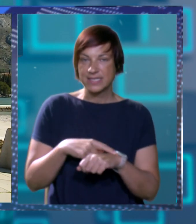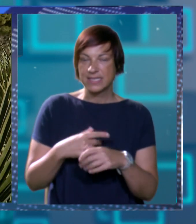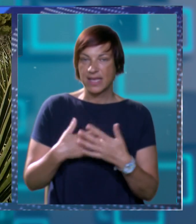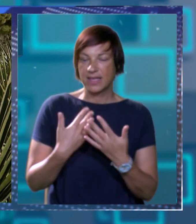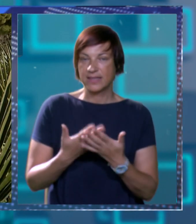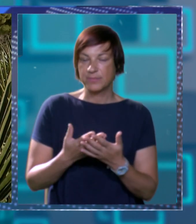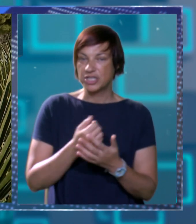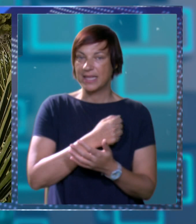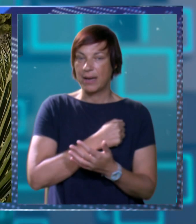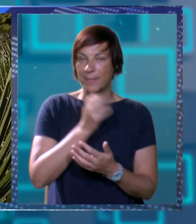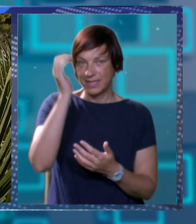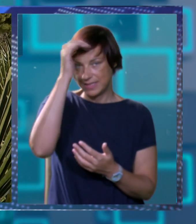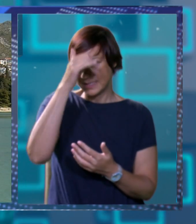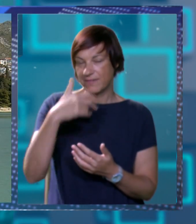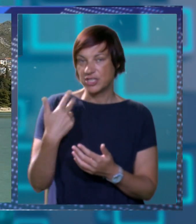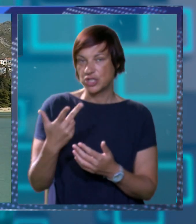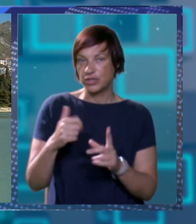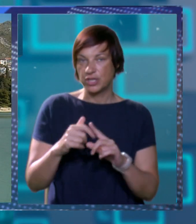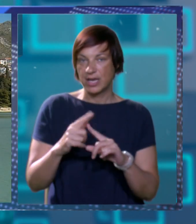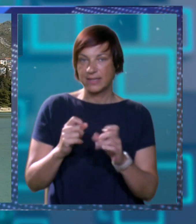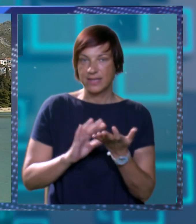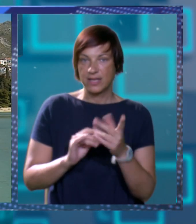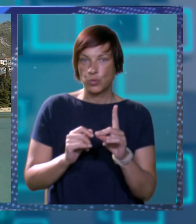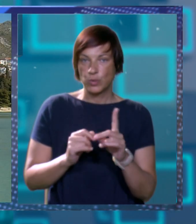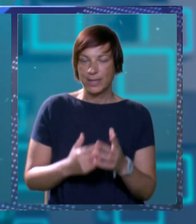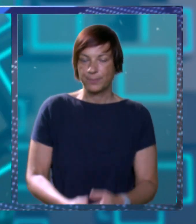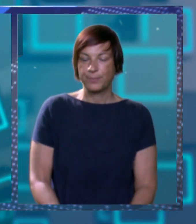održat će se Dalmatinska večer u Strio Kandaruni